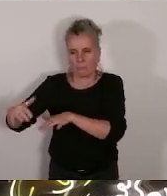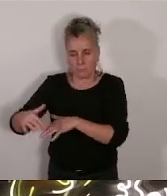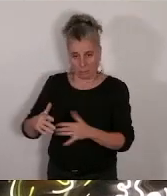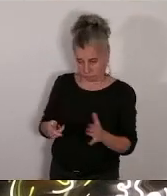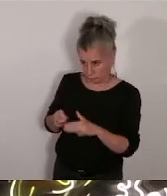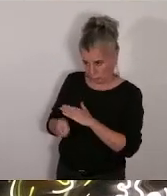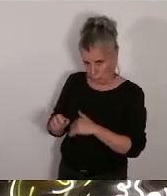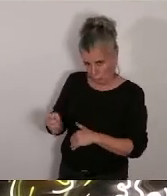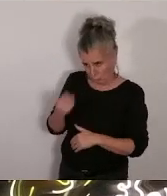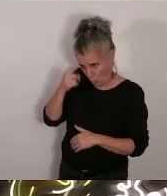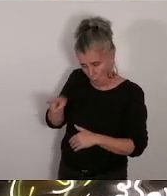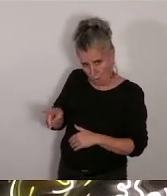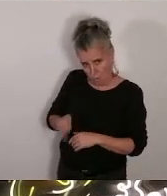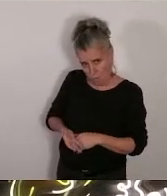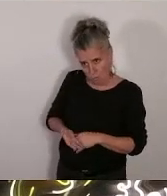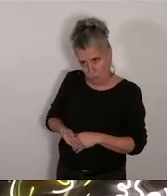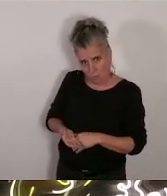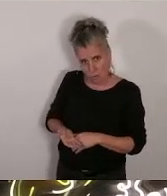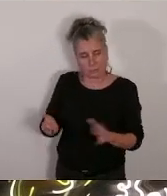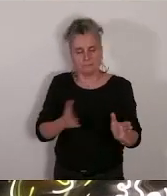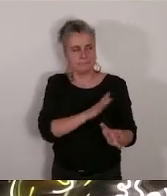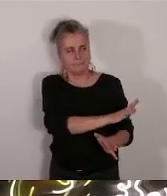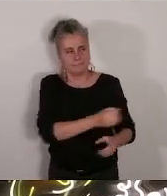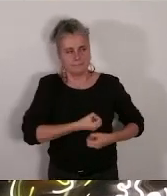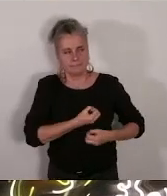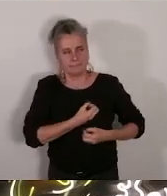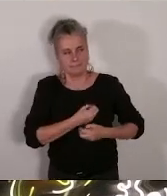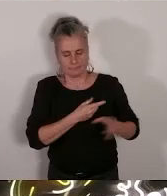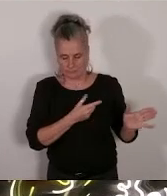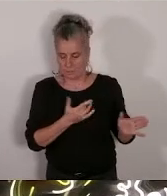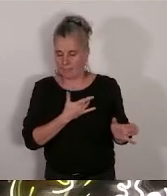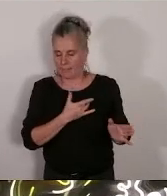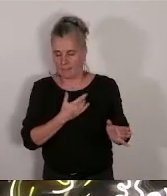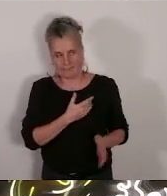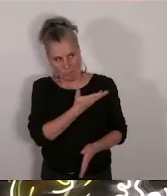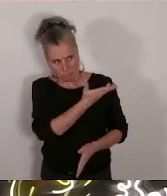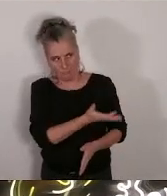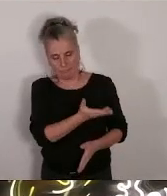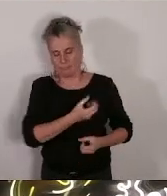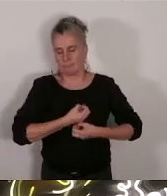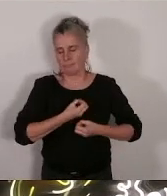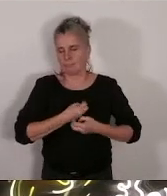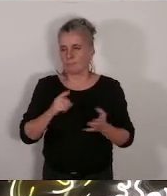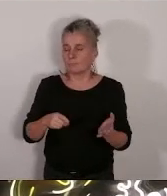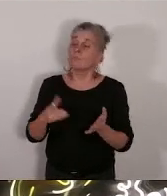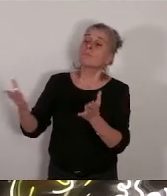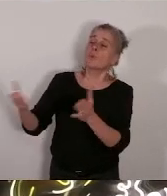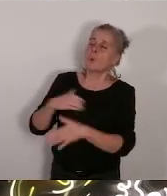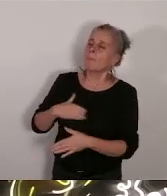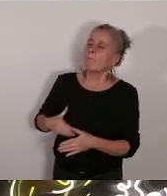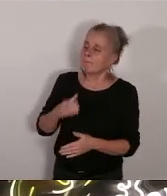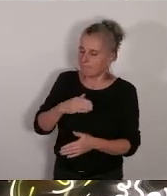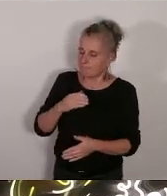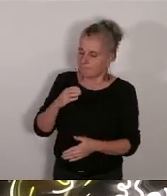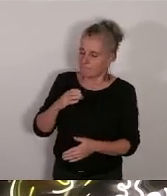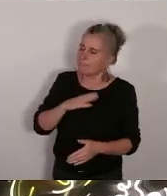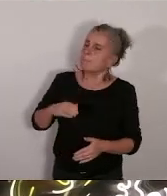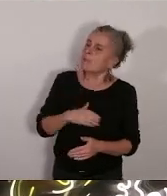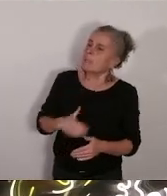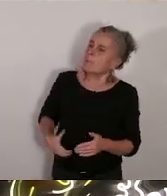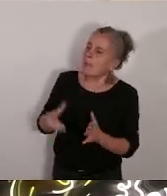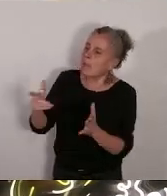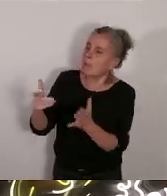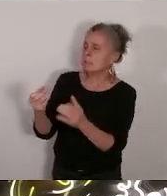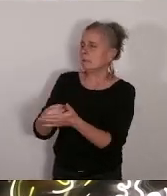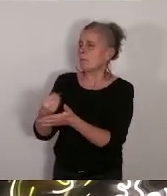? S'il vous plaît, laissez-la s'exprimer, c'est intéressant en fait que ce soit dit.'attente de vos précisions, Madame la maire, nous voterons